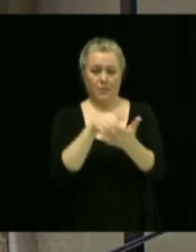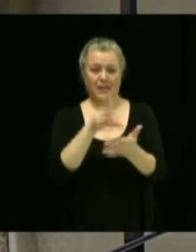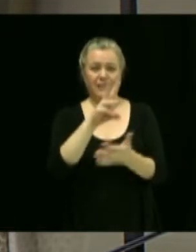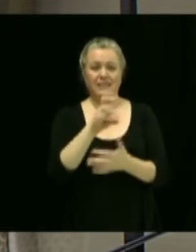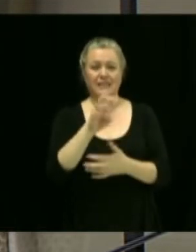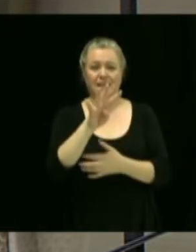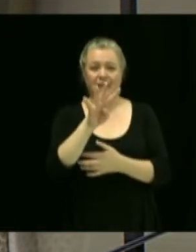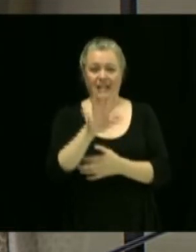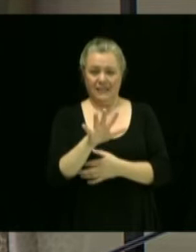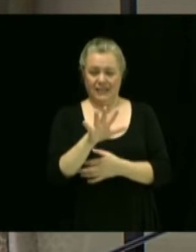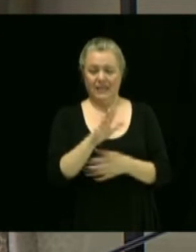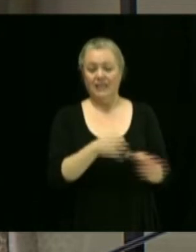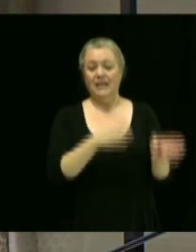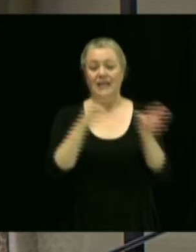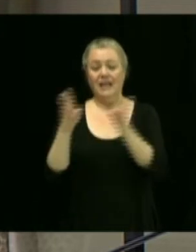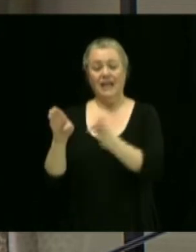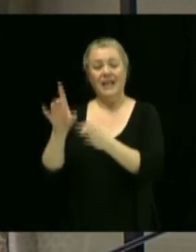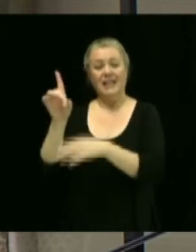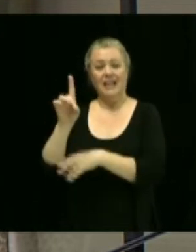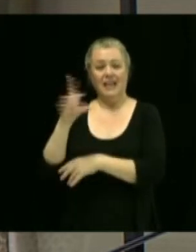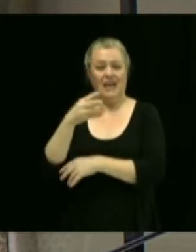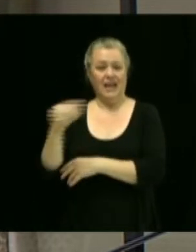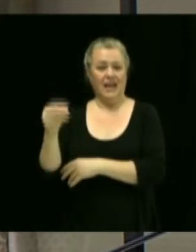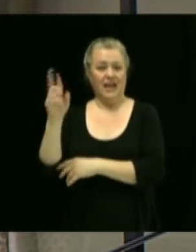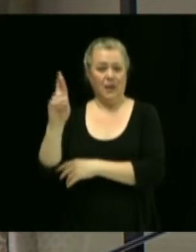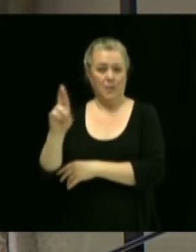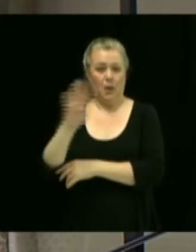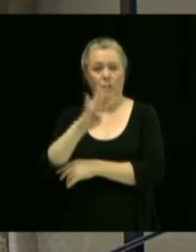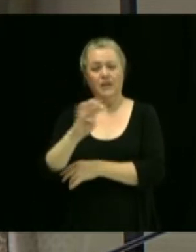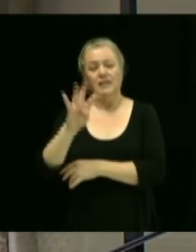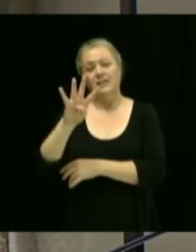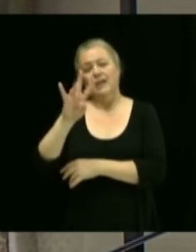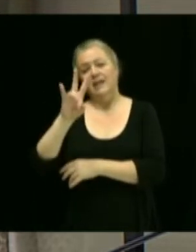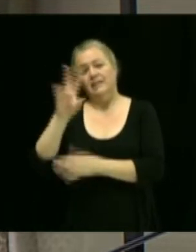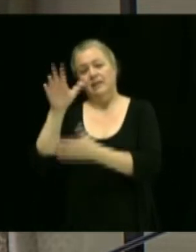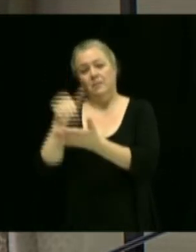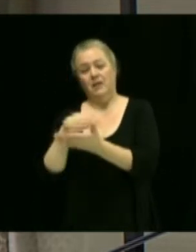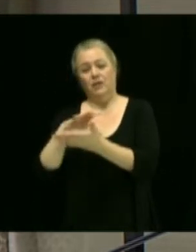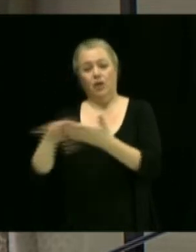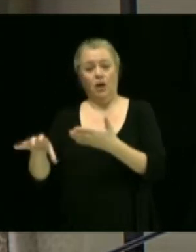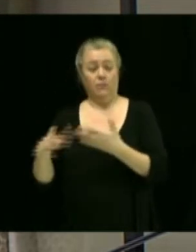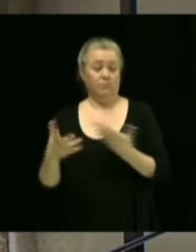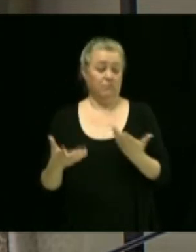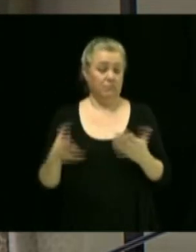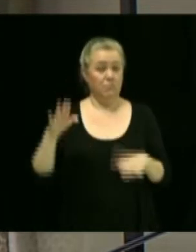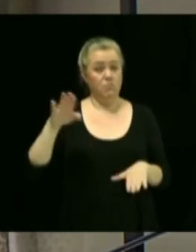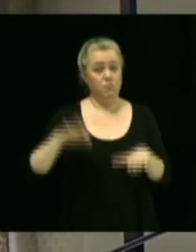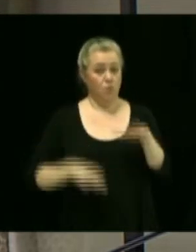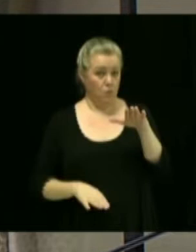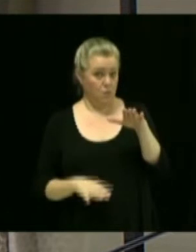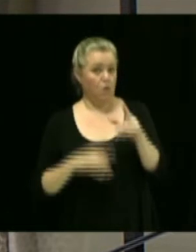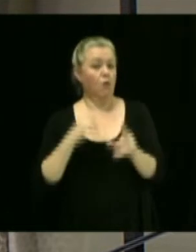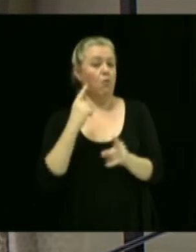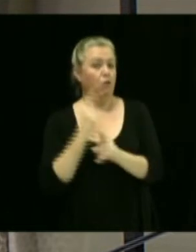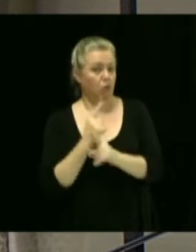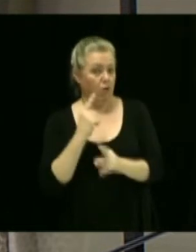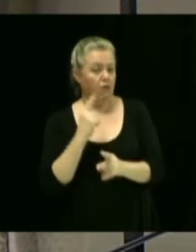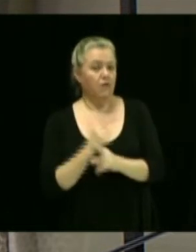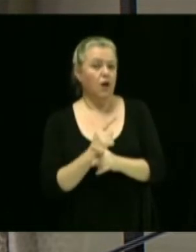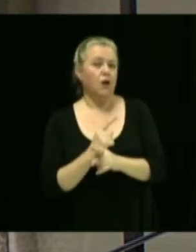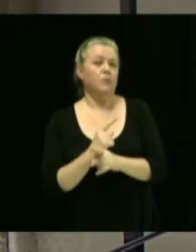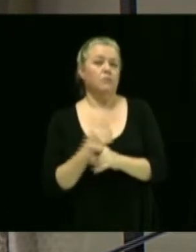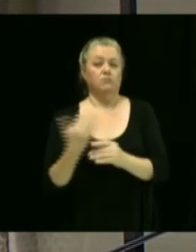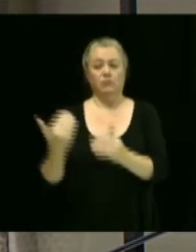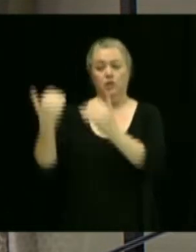$ et D.E. et Raymond, 447 000 $. Alors, la plus basse soumission étant conforme, le chargé de